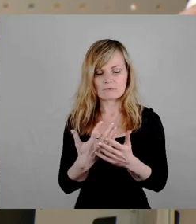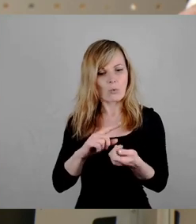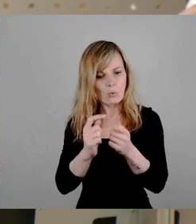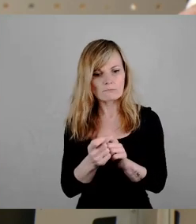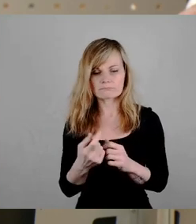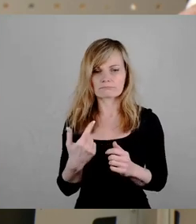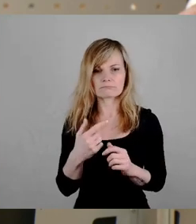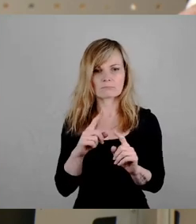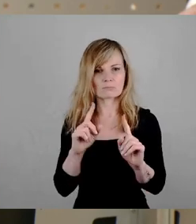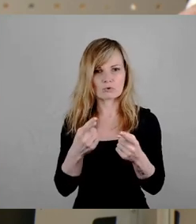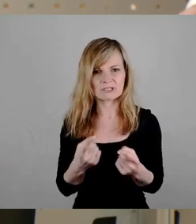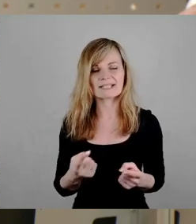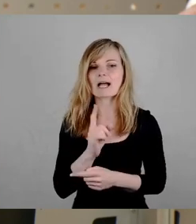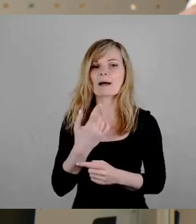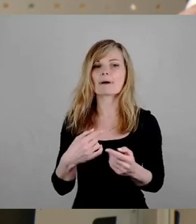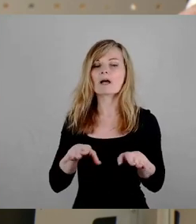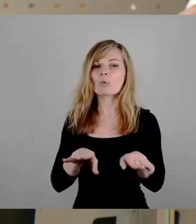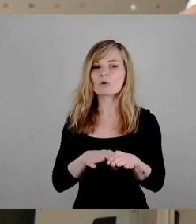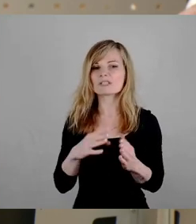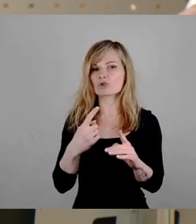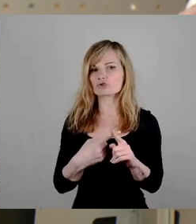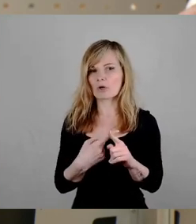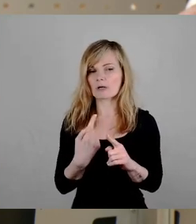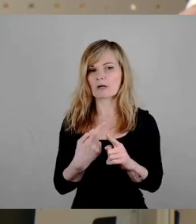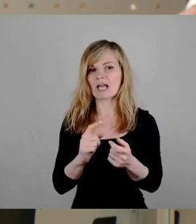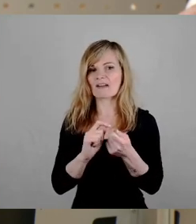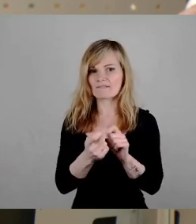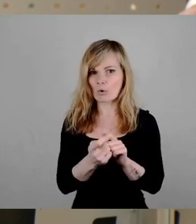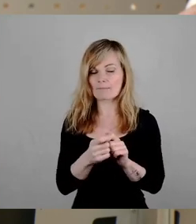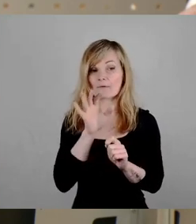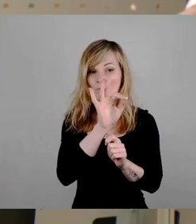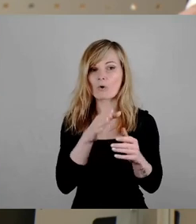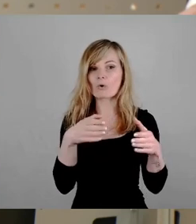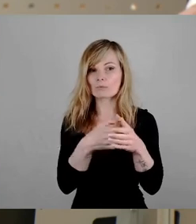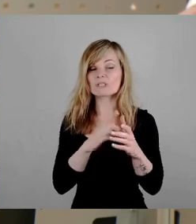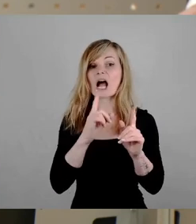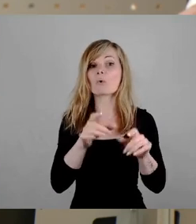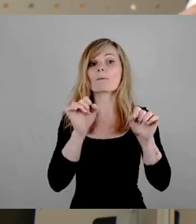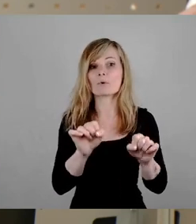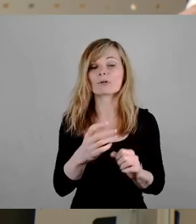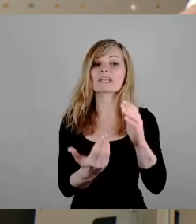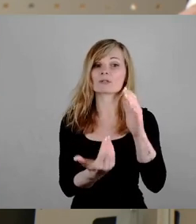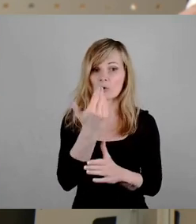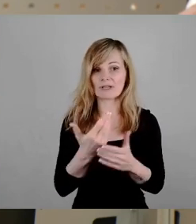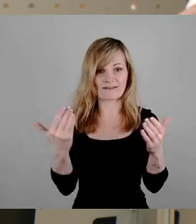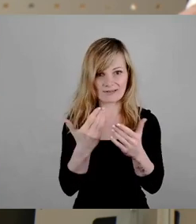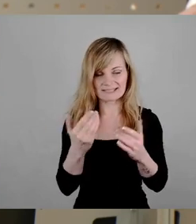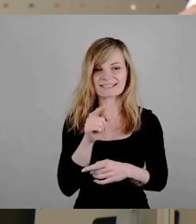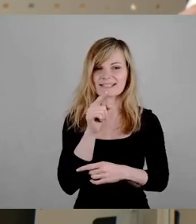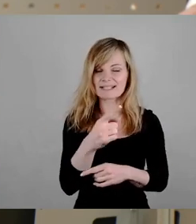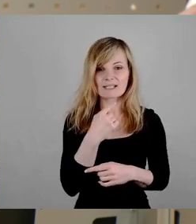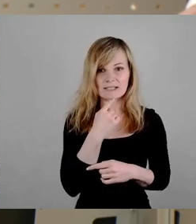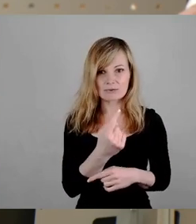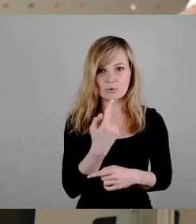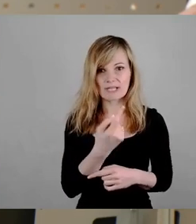die Grundsteuerreform sozusagen den Kommunen auch gegeben hat, das ist jetzt eine Neuerung, das ist die sogenannte Grundsteuer